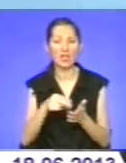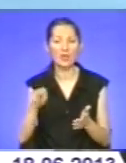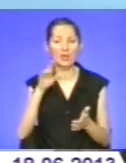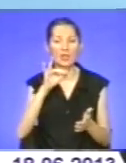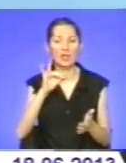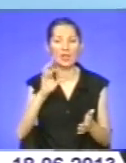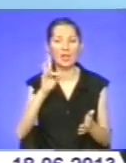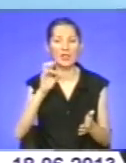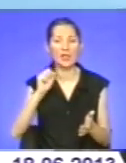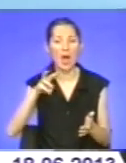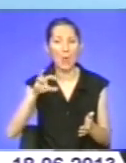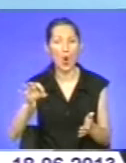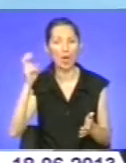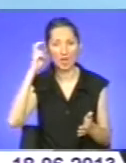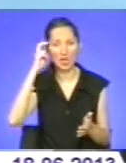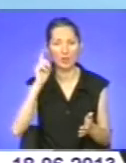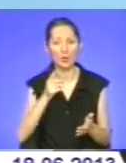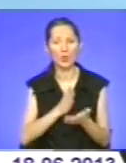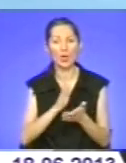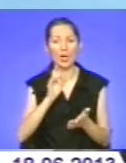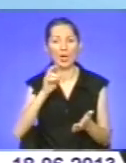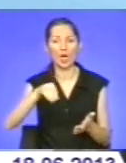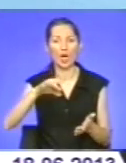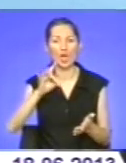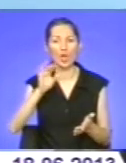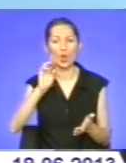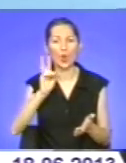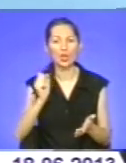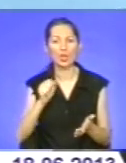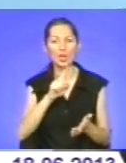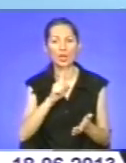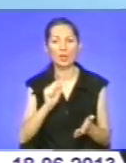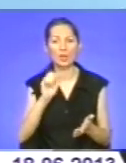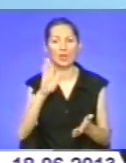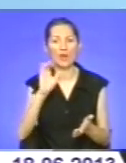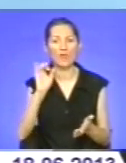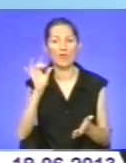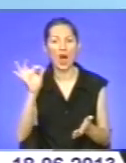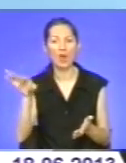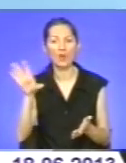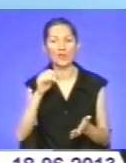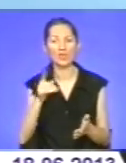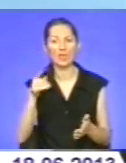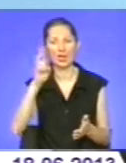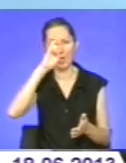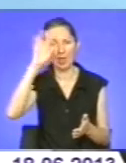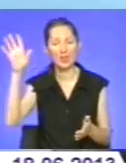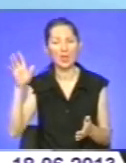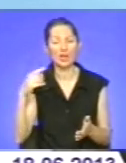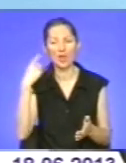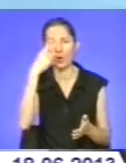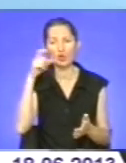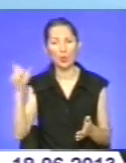будуть і Трошкін, і Мунтян, і Заваров, і всі ті легендарні особистості, гру яких ми могли